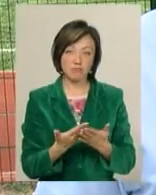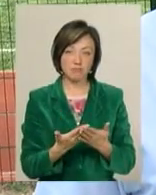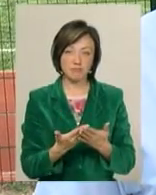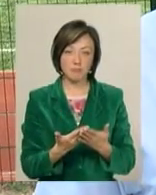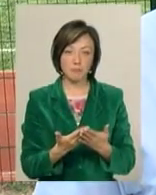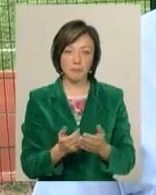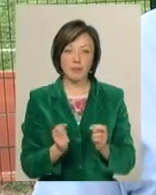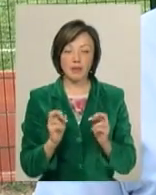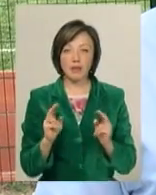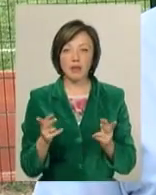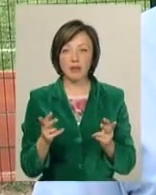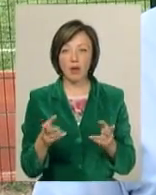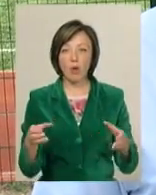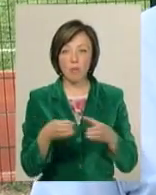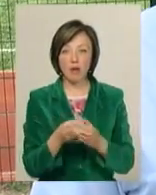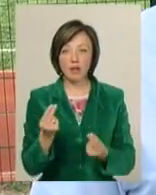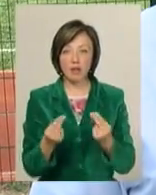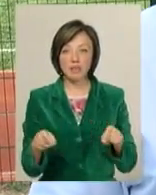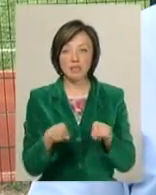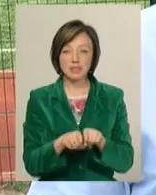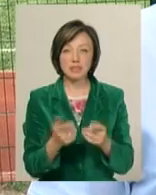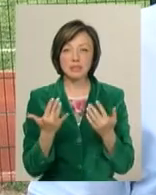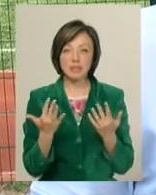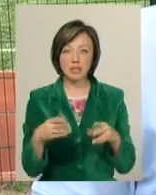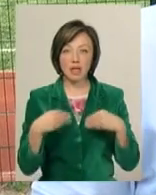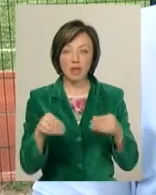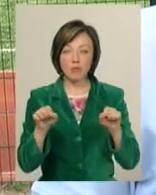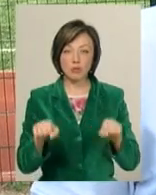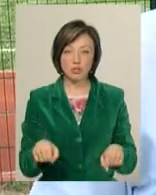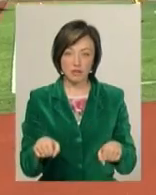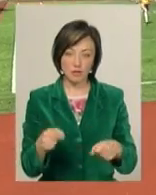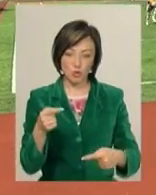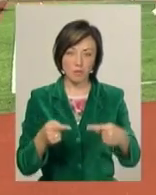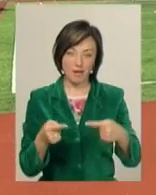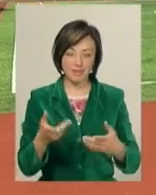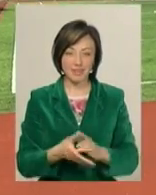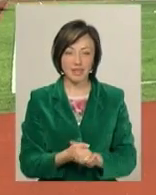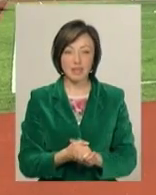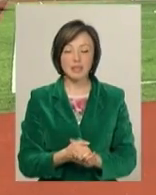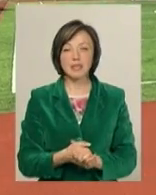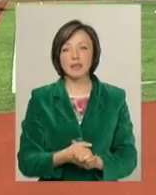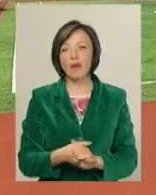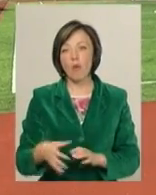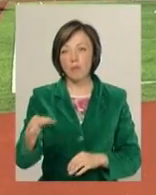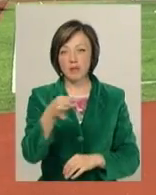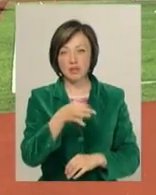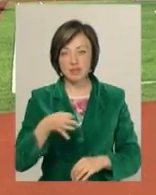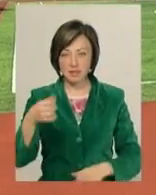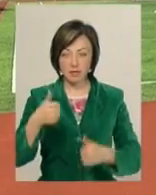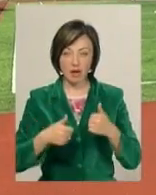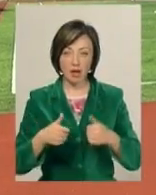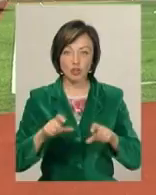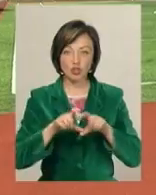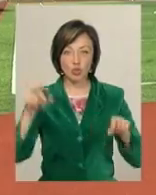Ну і команда грає настільки, наскільки дає їм можливість грати суперник. За першість обласного етапу всеукраїнського шкільного